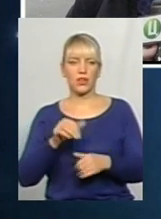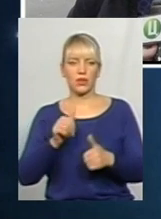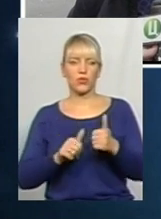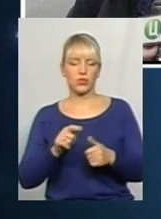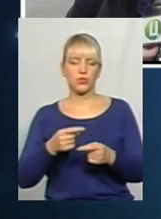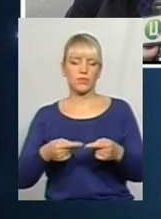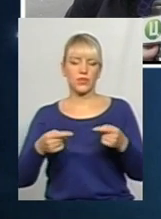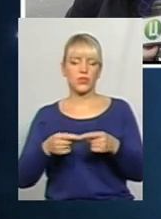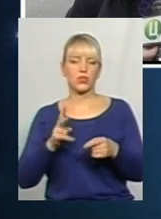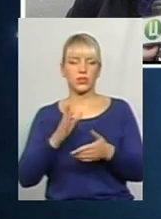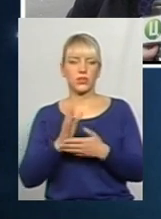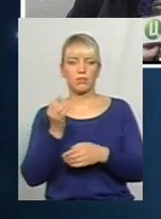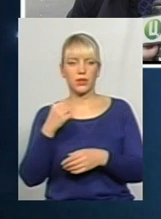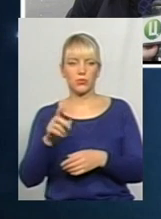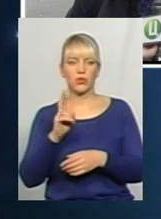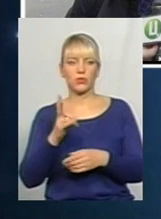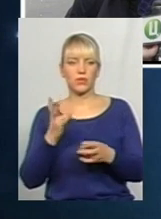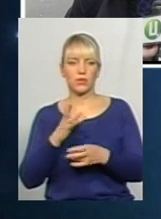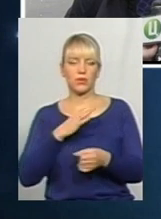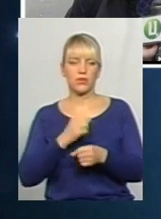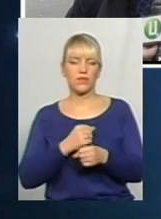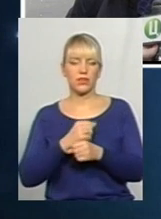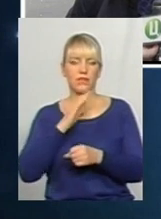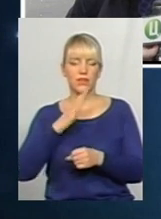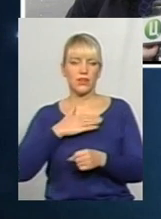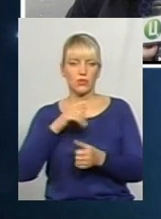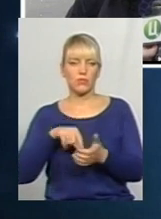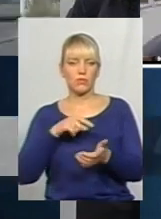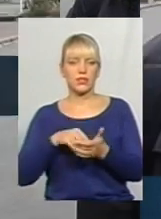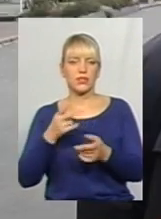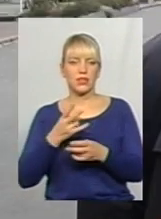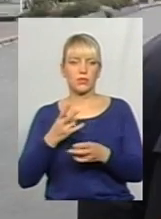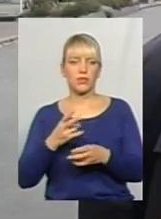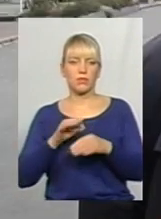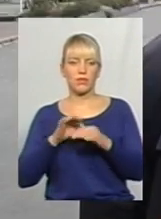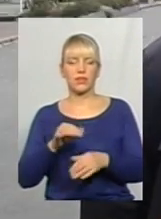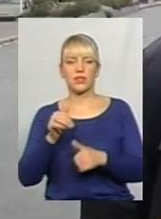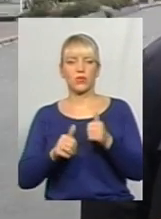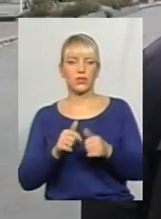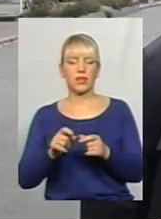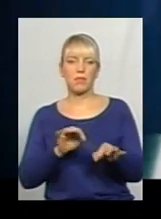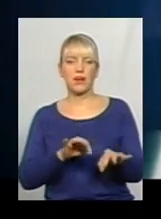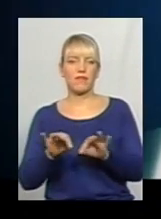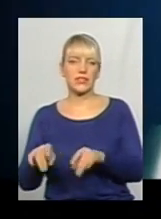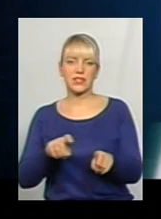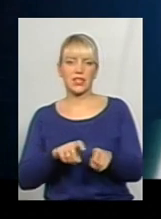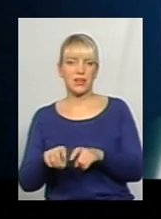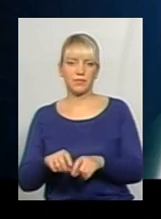визначилися, хто є переможцем і хто має працювати в нашому місті. Це необхідно провести конкурс на перевезення пасажирів.